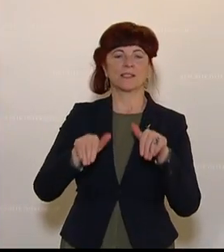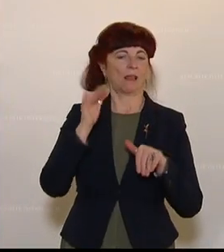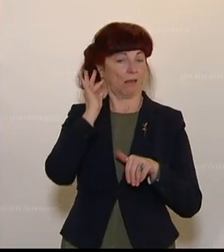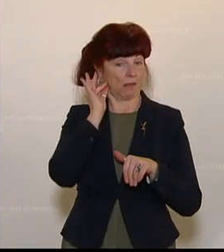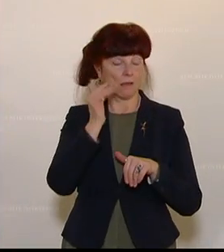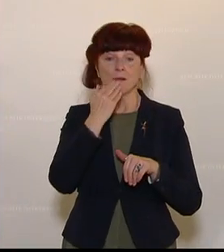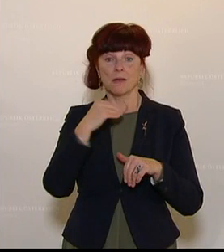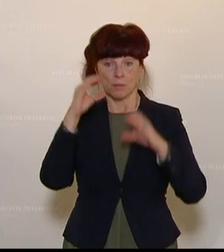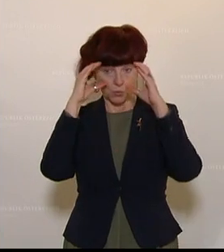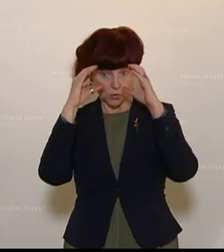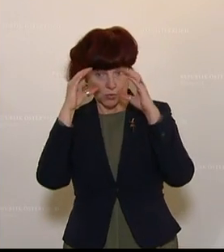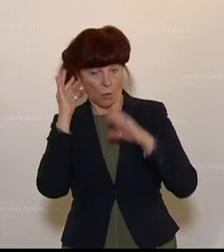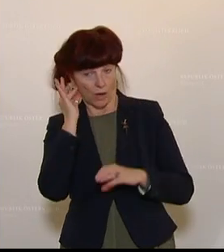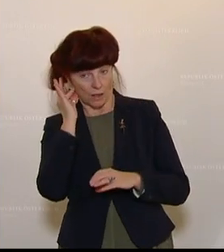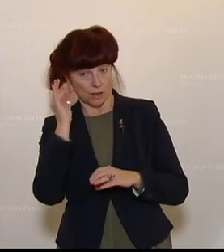Zuseherinnen und Zuseher.